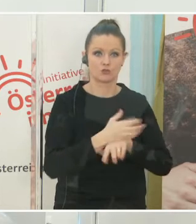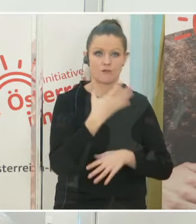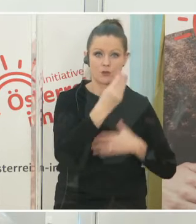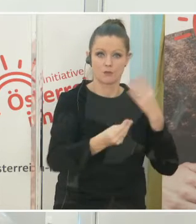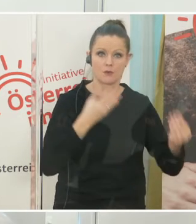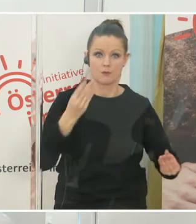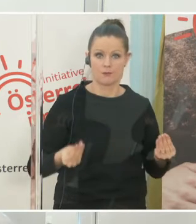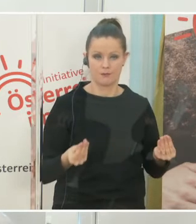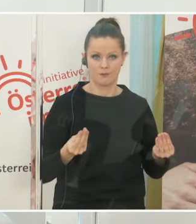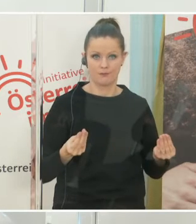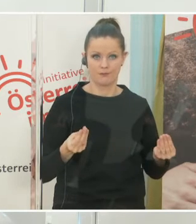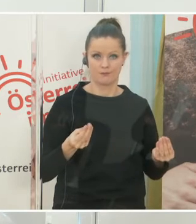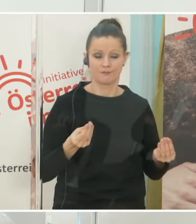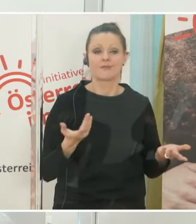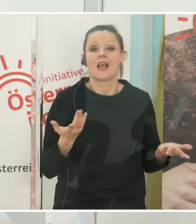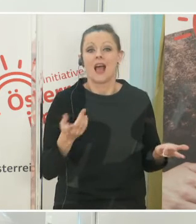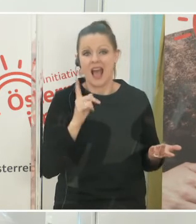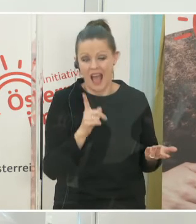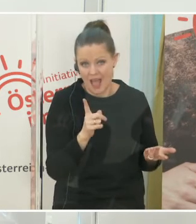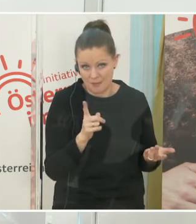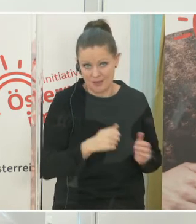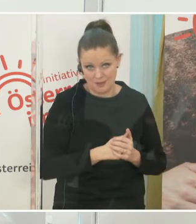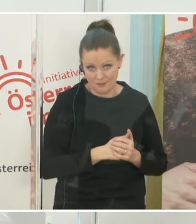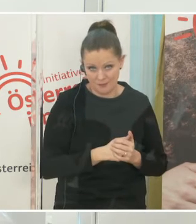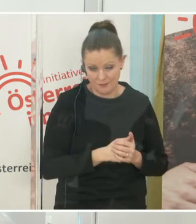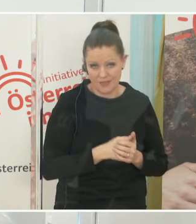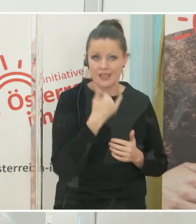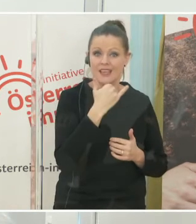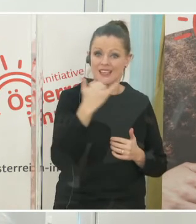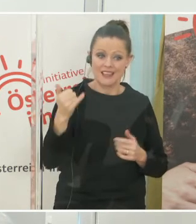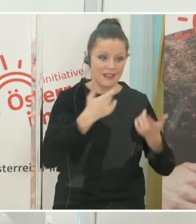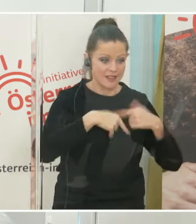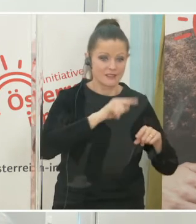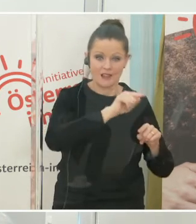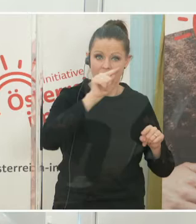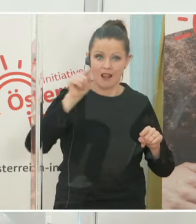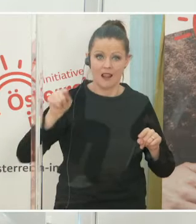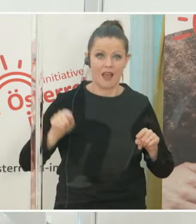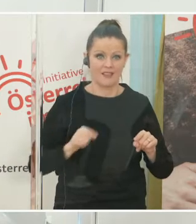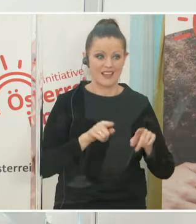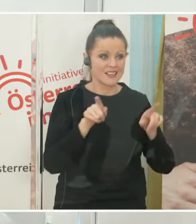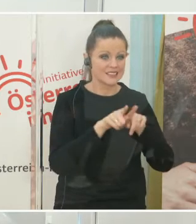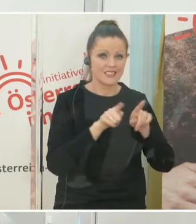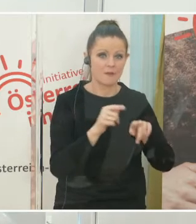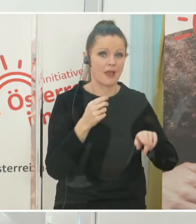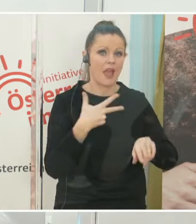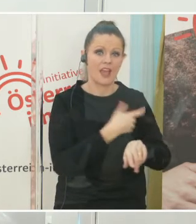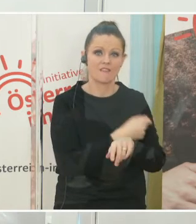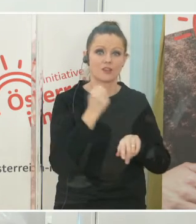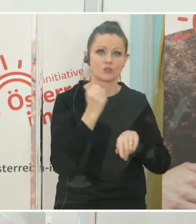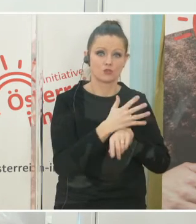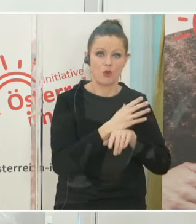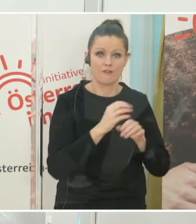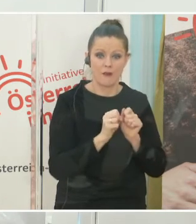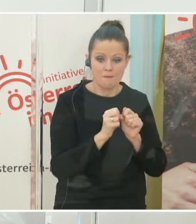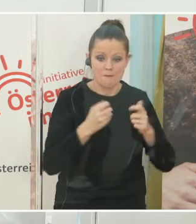Die Kehrseite natürlich ist davon, dass man nicht jedes Land mit so viel Impfstoffen auf einmal versorgen kann, dass wirklich jeder mit